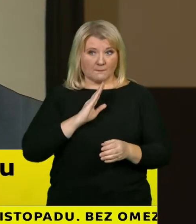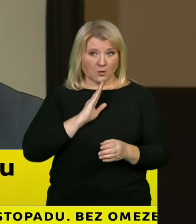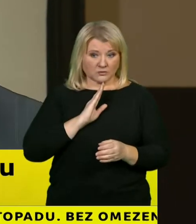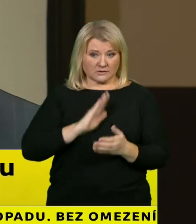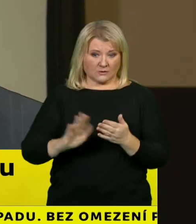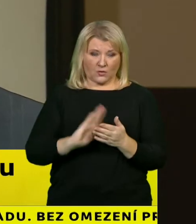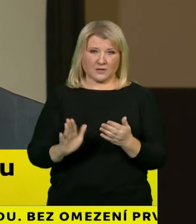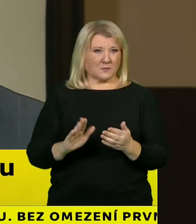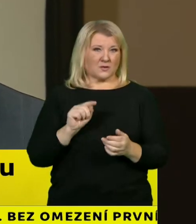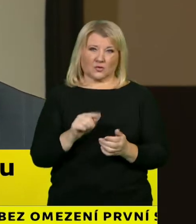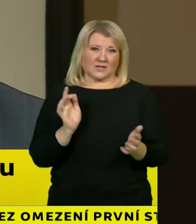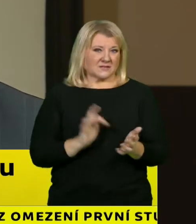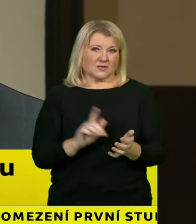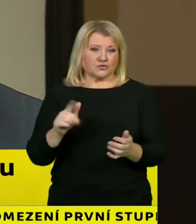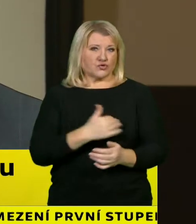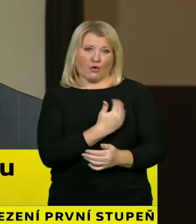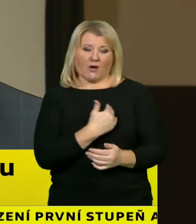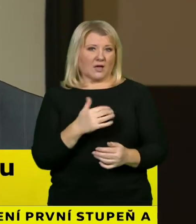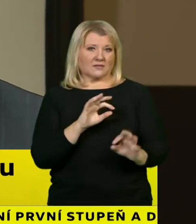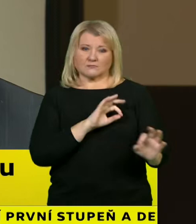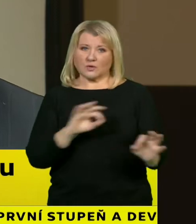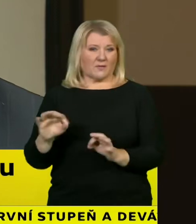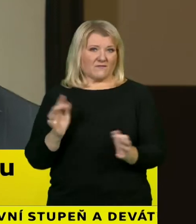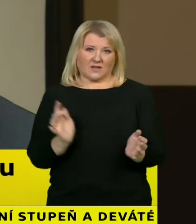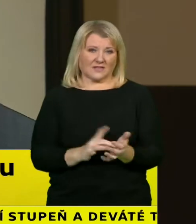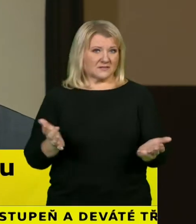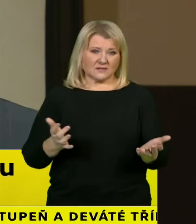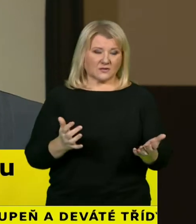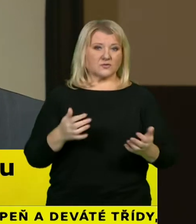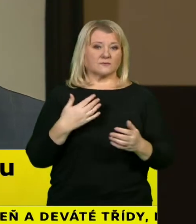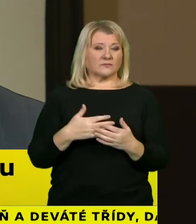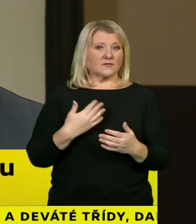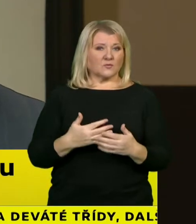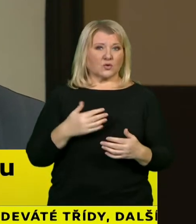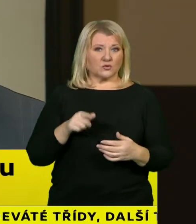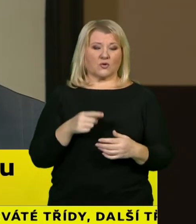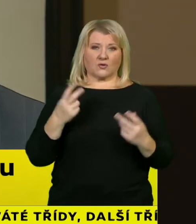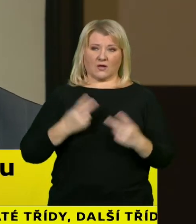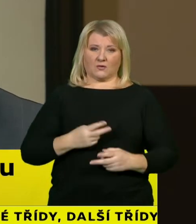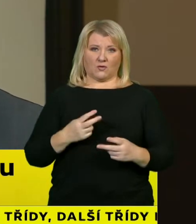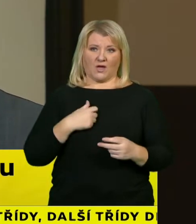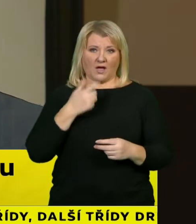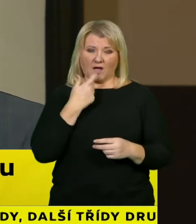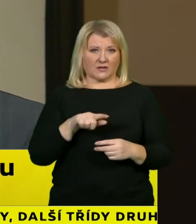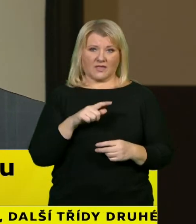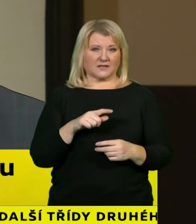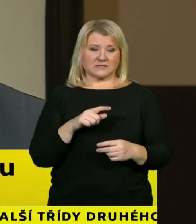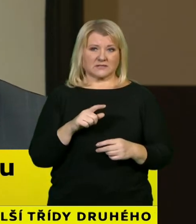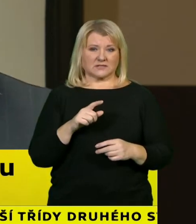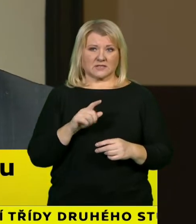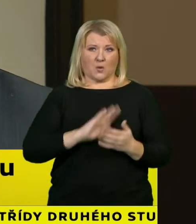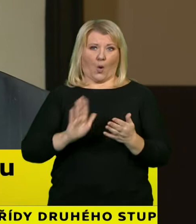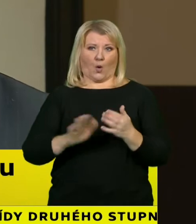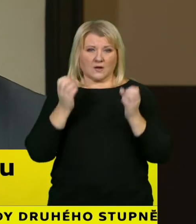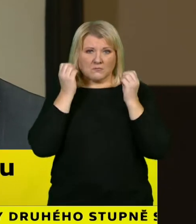tak není dostatečný čas na přípravu a byl by v rozporu s tím, jak jsem dlouhodobě deklaroval a dlouhodobě se choval jako ministr školství s tou předvídatelností těch kroků